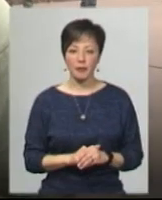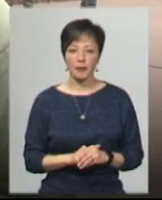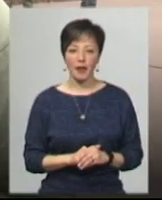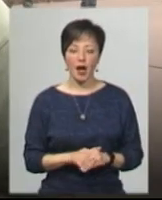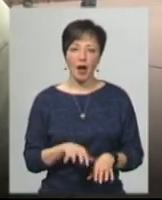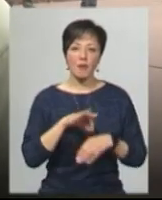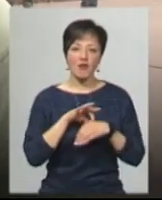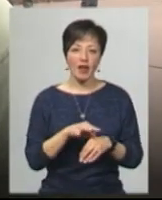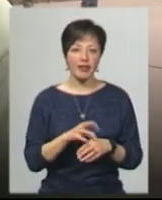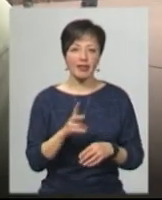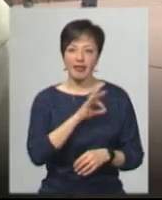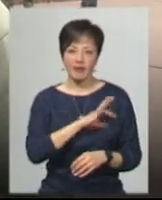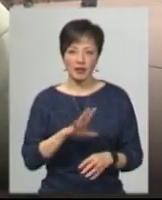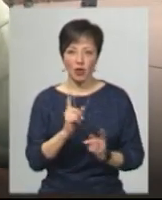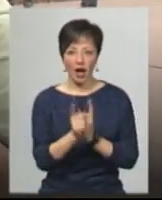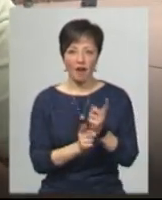неефективної реформи поліції,